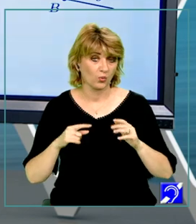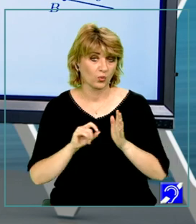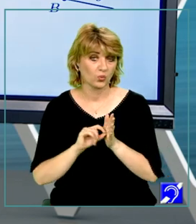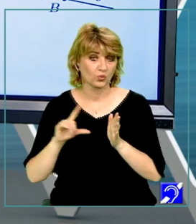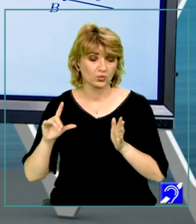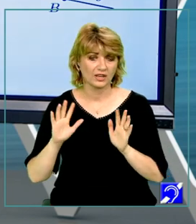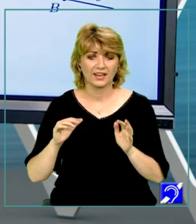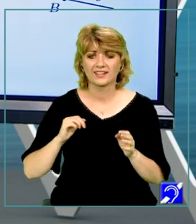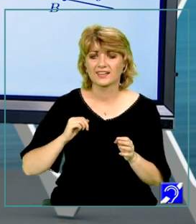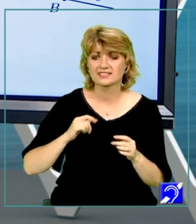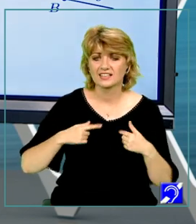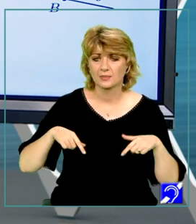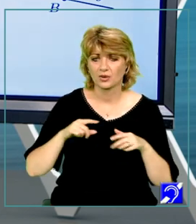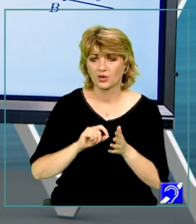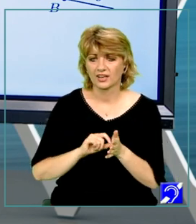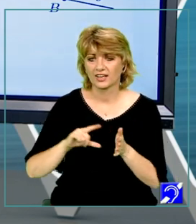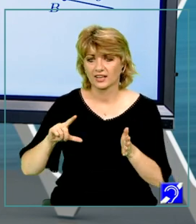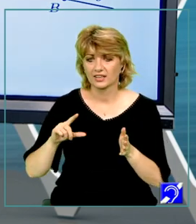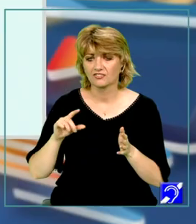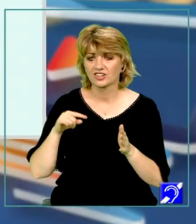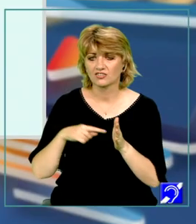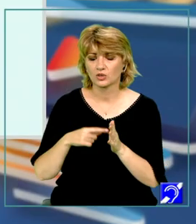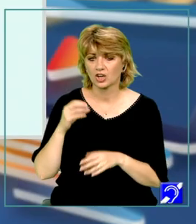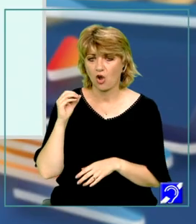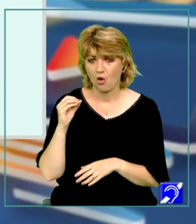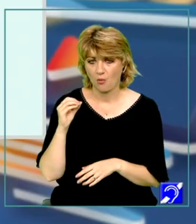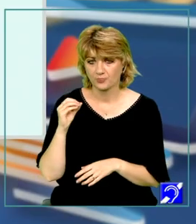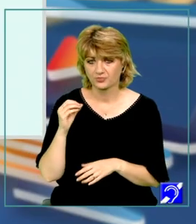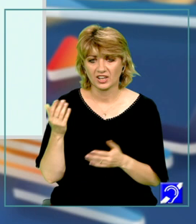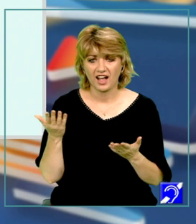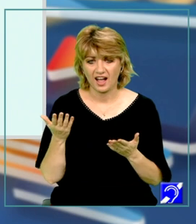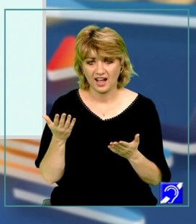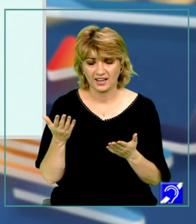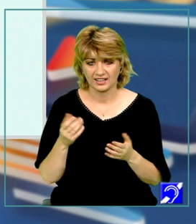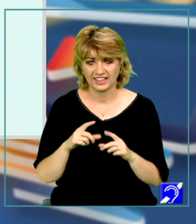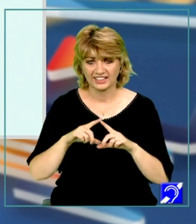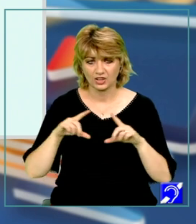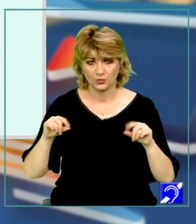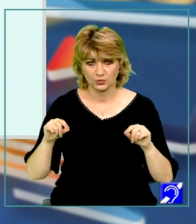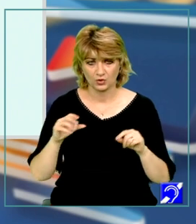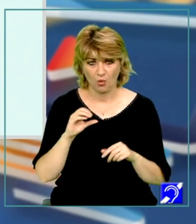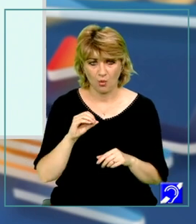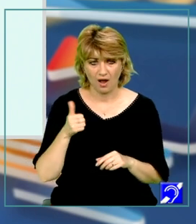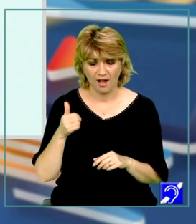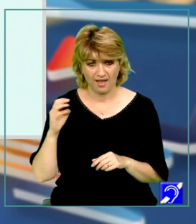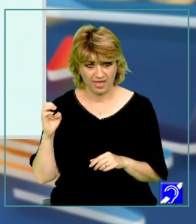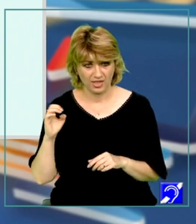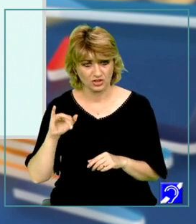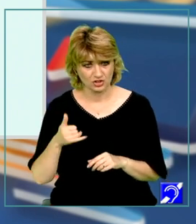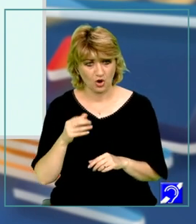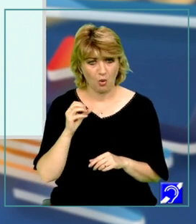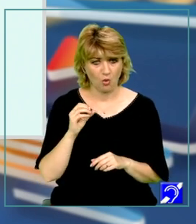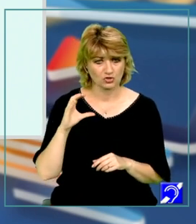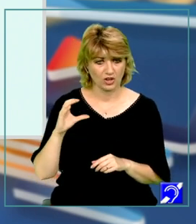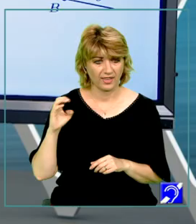ne interesează pe noi și anume unghiurile cu vârful în O și anume triunghiurile O, A, E și O,